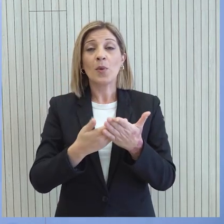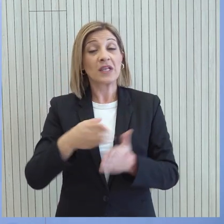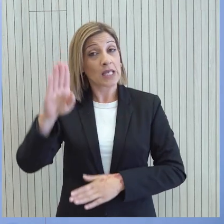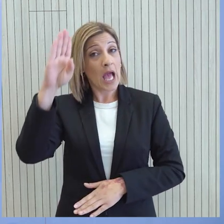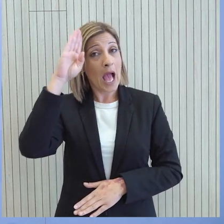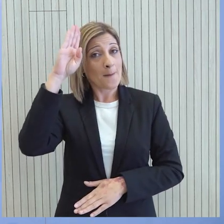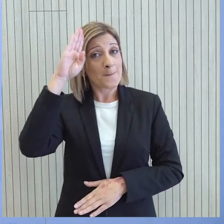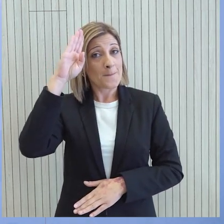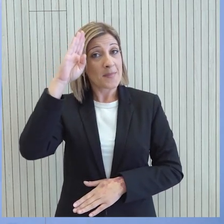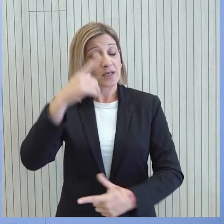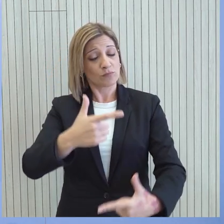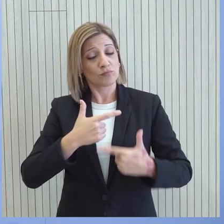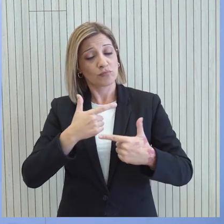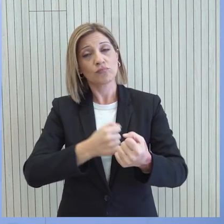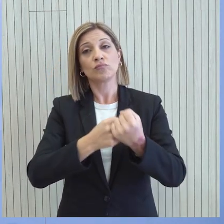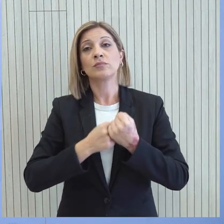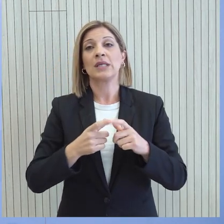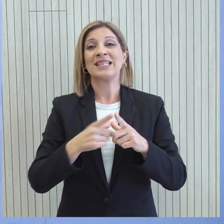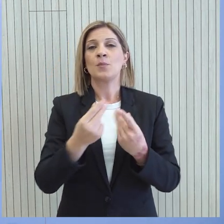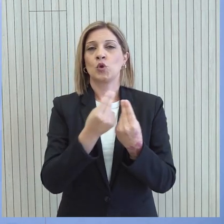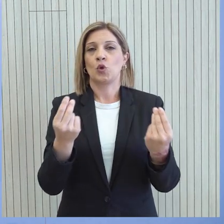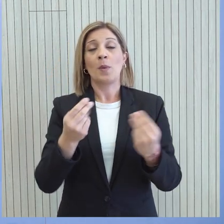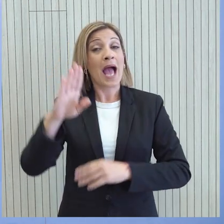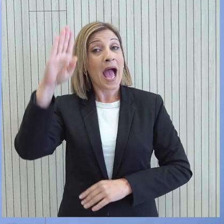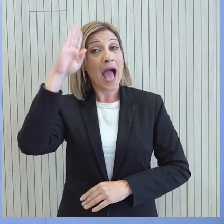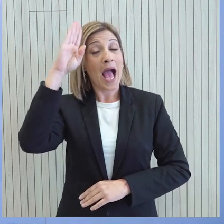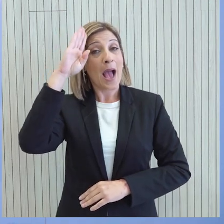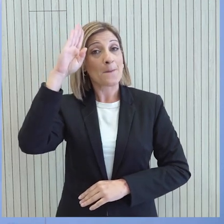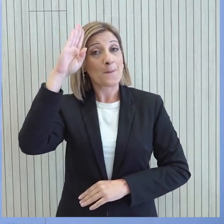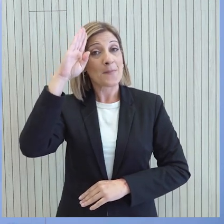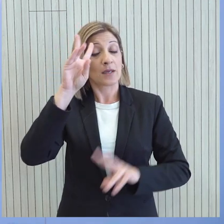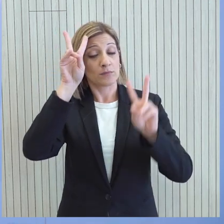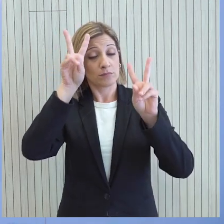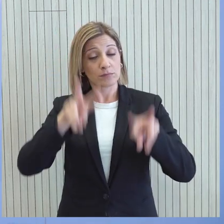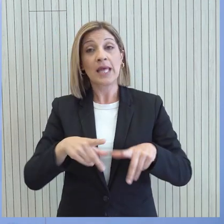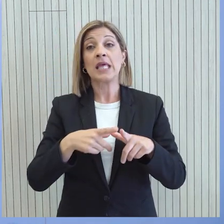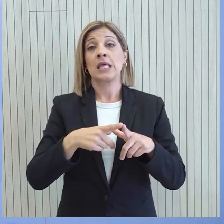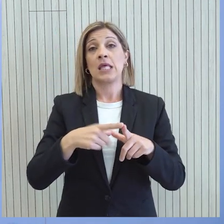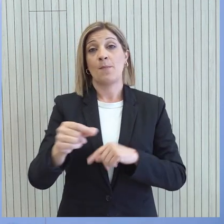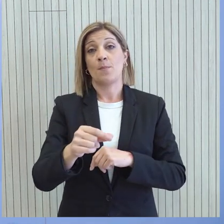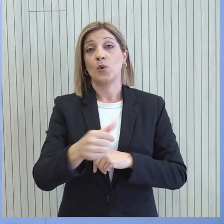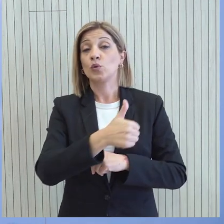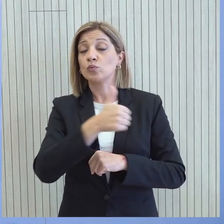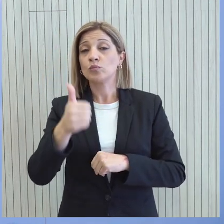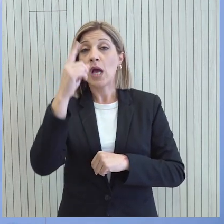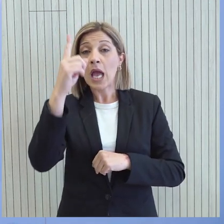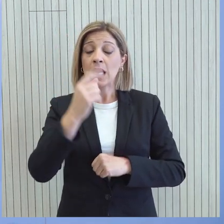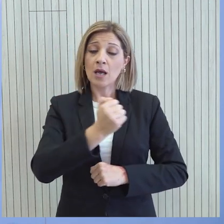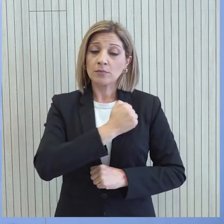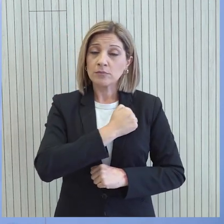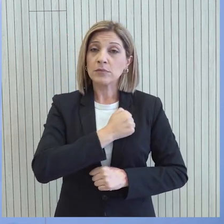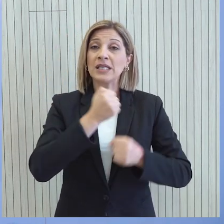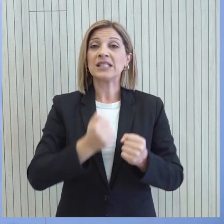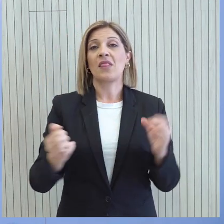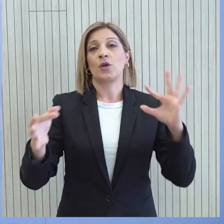Ηνωμένων Πολιτεών Αμερικής προς την χώρα μας. Οι Ηνωμένες Πολιτείες Αμερικής αναγνωρίζουν την Κύπρο ως έναν αξιόπιστο και